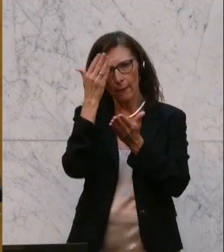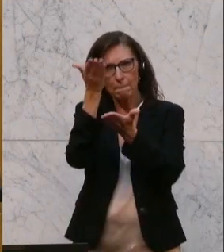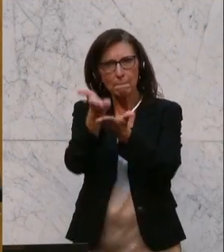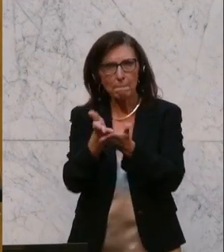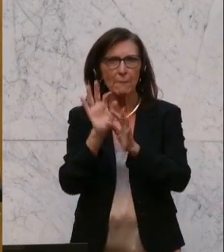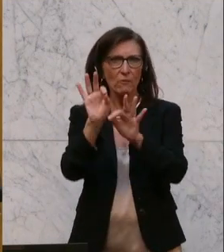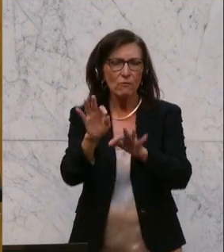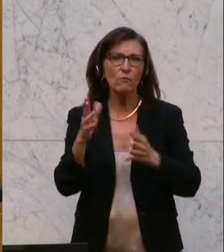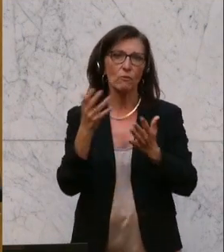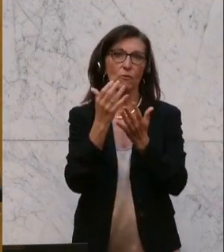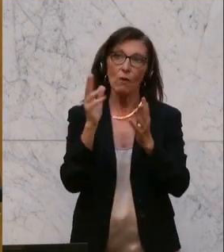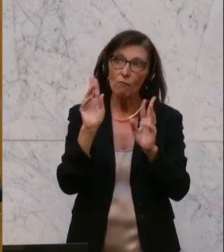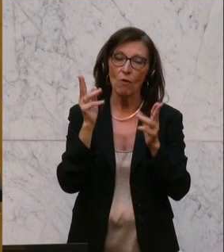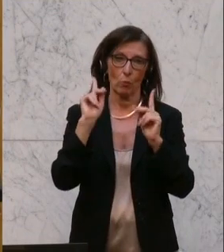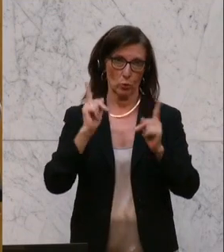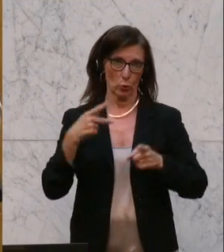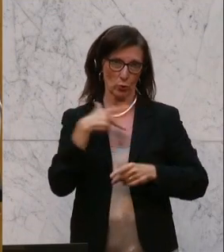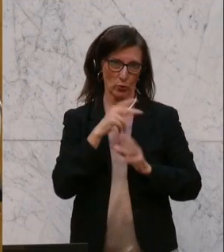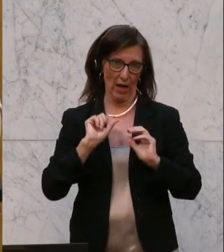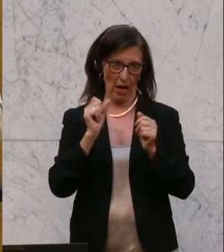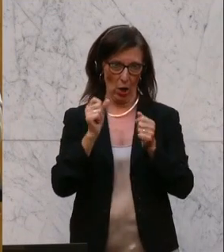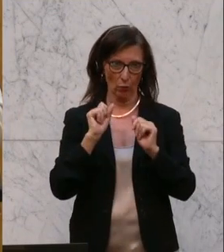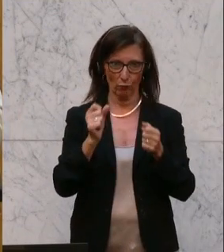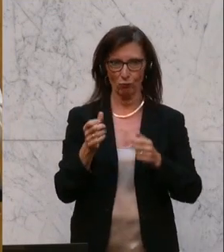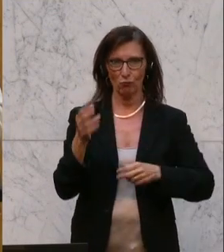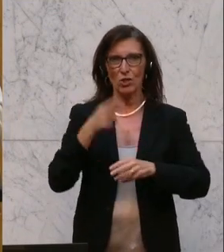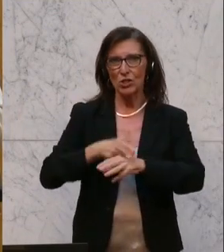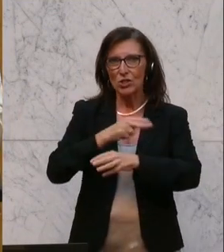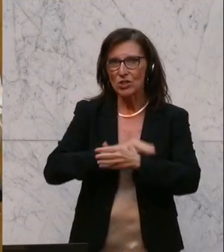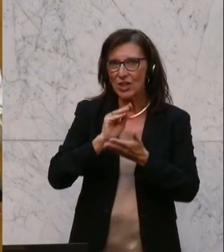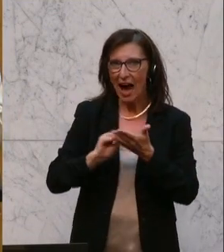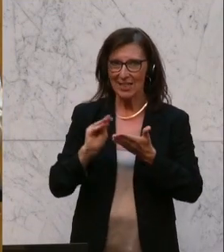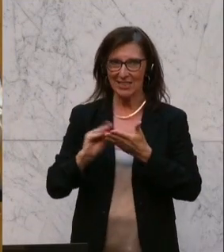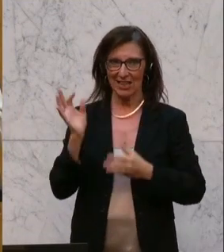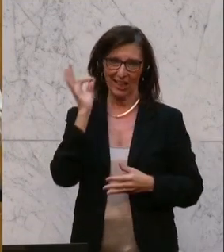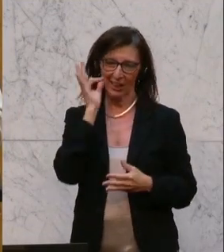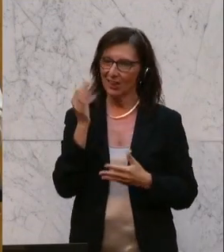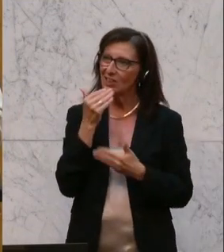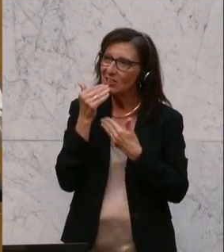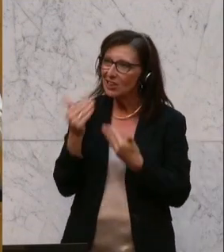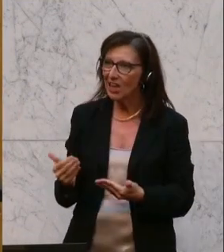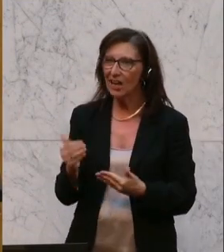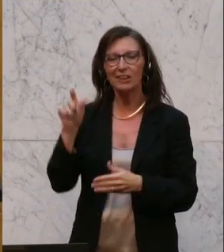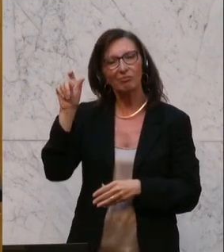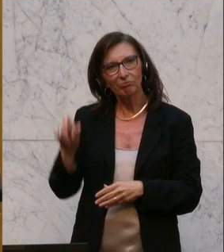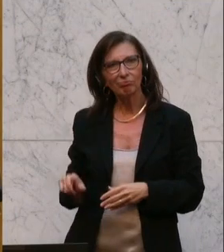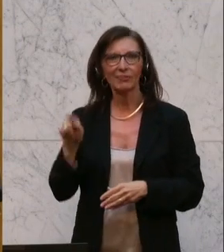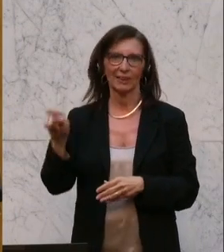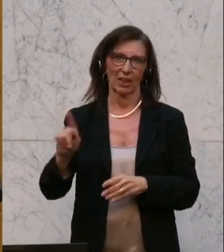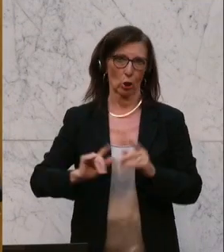ganz besonders bedanken bei unserer Staatssekretärin Claudia Plackholm, die hier die Jugend so motiviert. Danke für deinen Einsatz in dem Bereich.